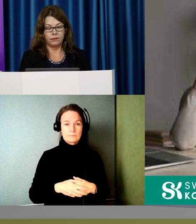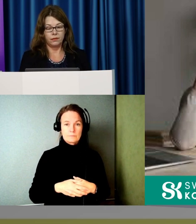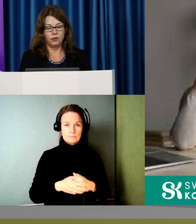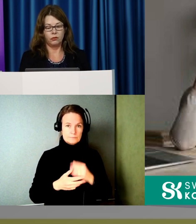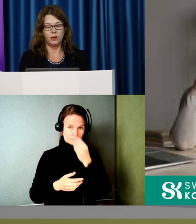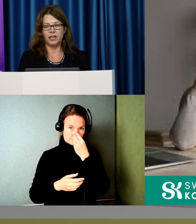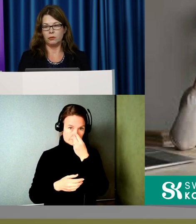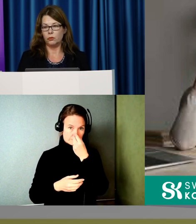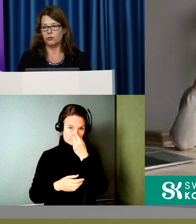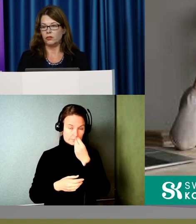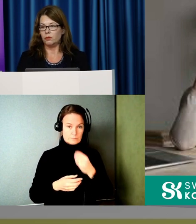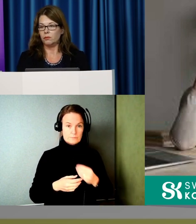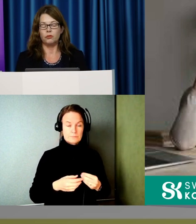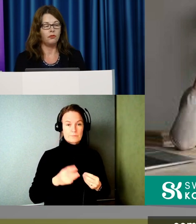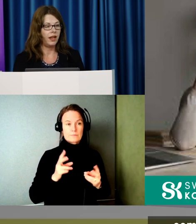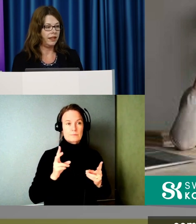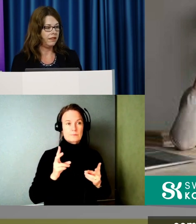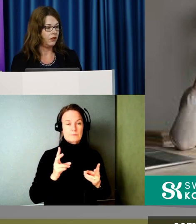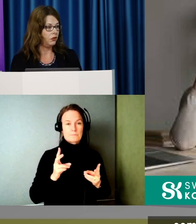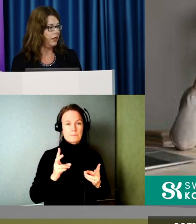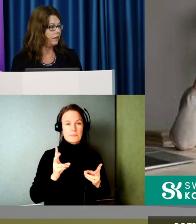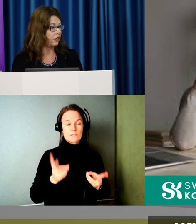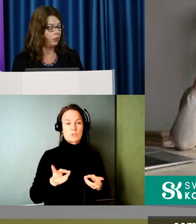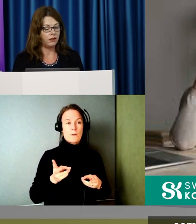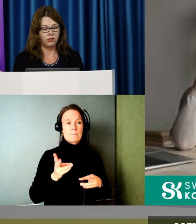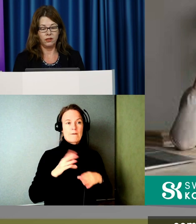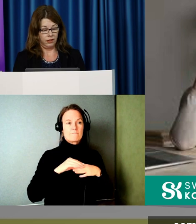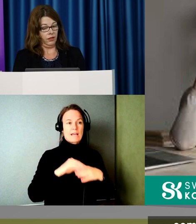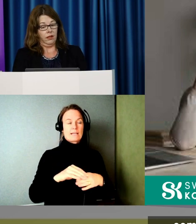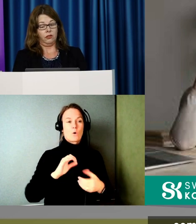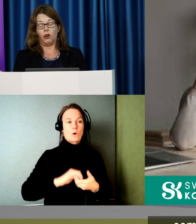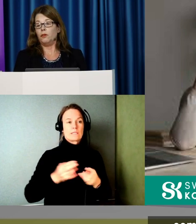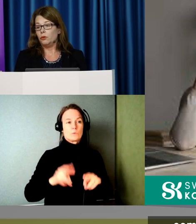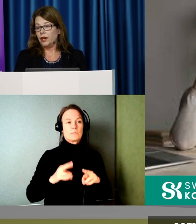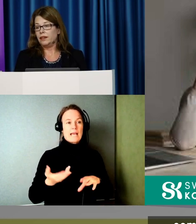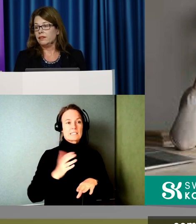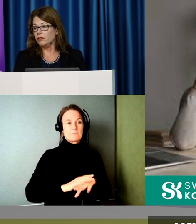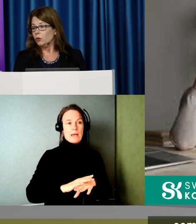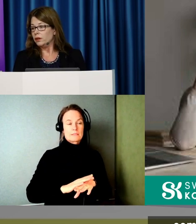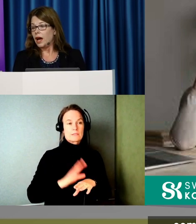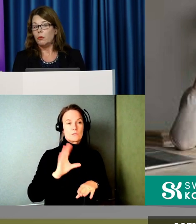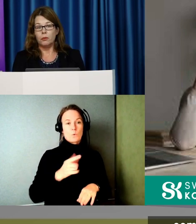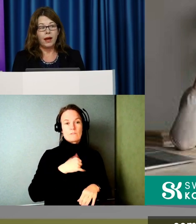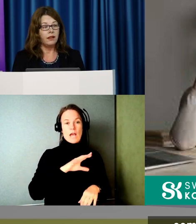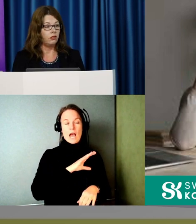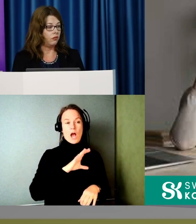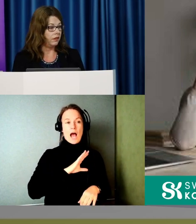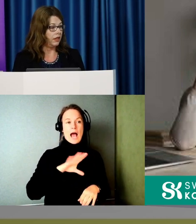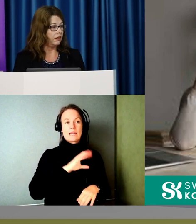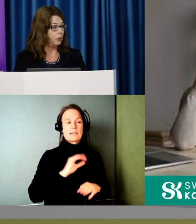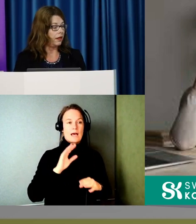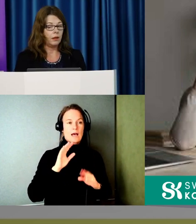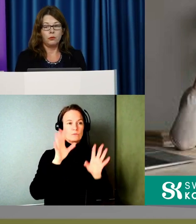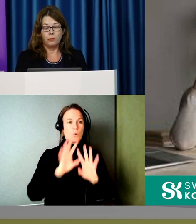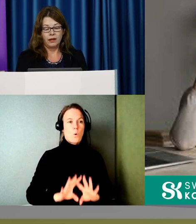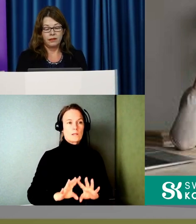Ja, som grädde på moset då. Som vägledare och juridisk expert så har vi då alla dessa dolda abonnemang som finns